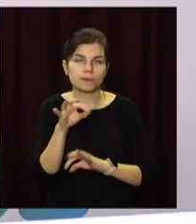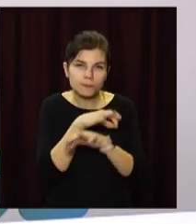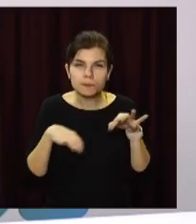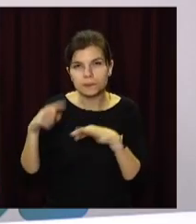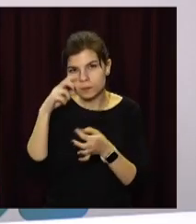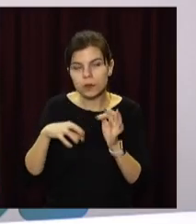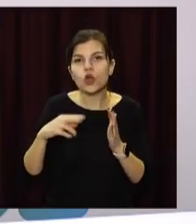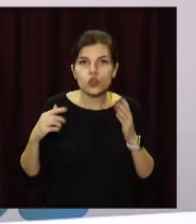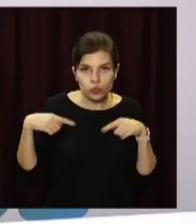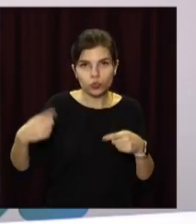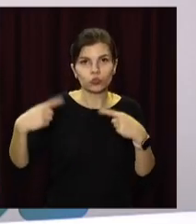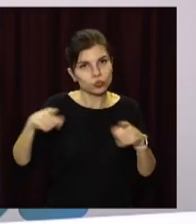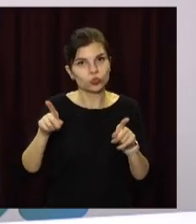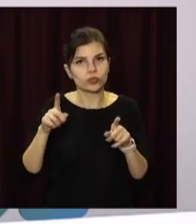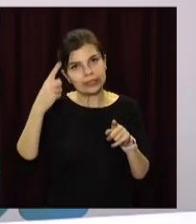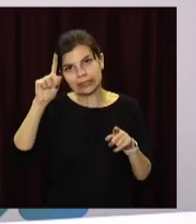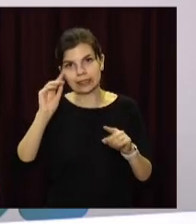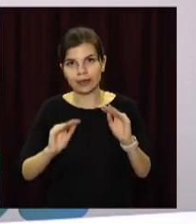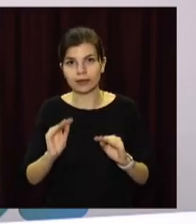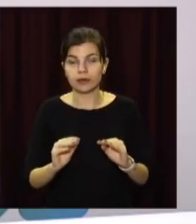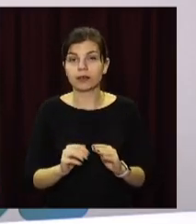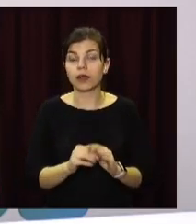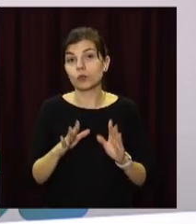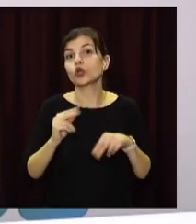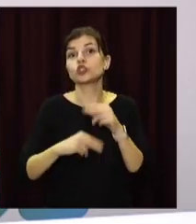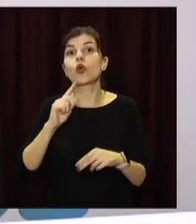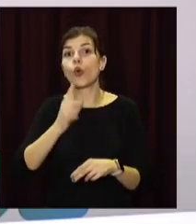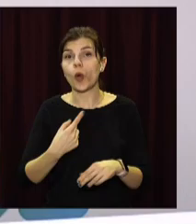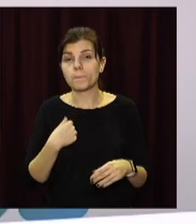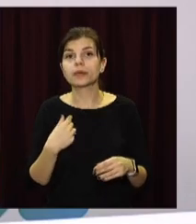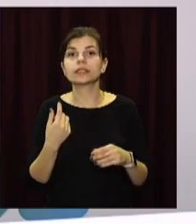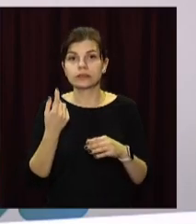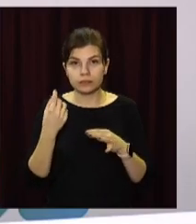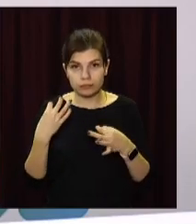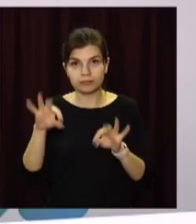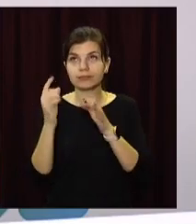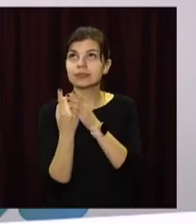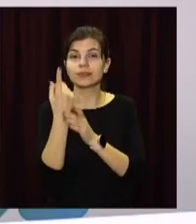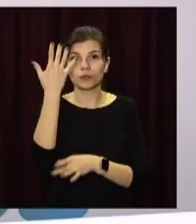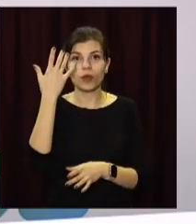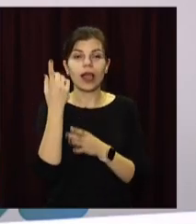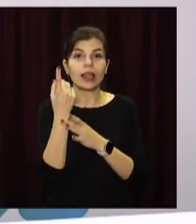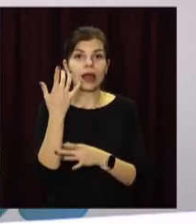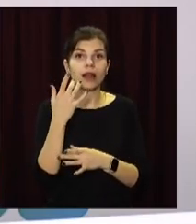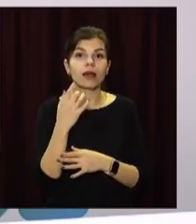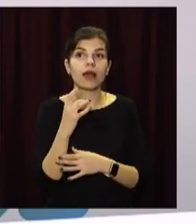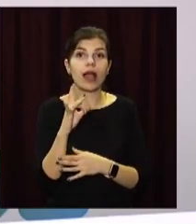следующих ізделій. Потім у нас через год ми запустили ракету